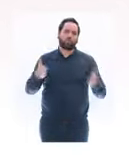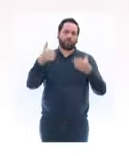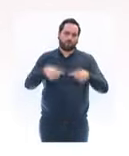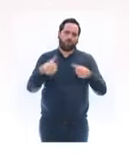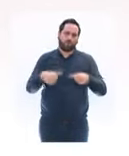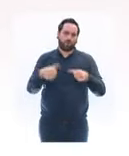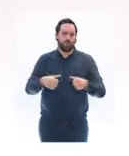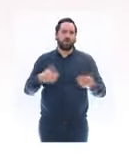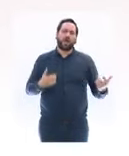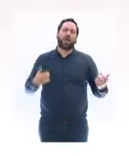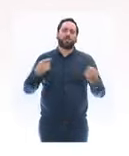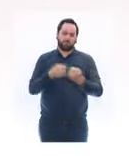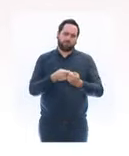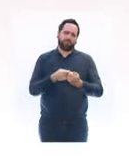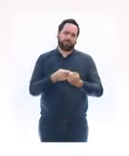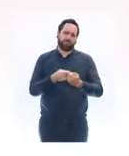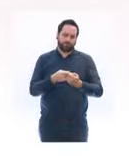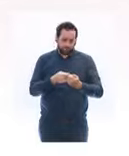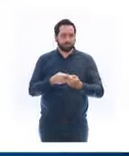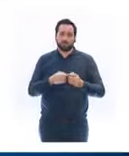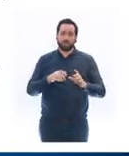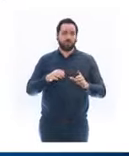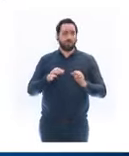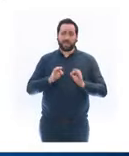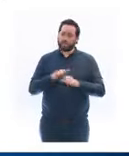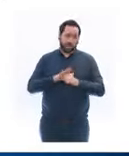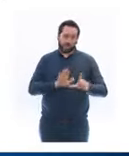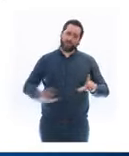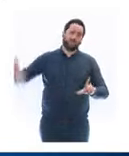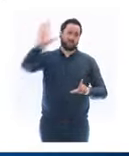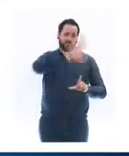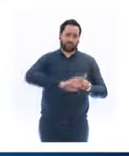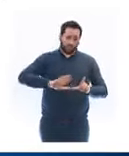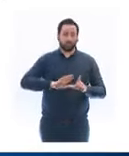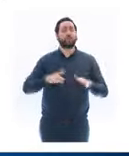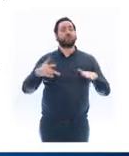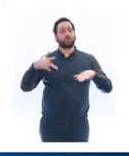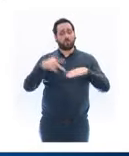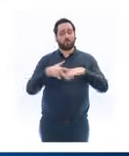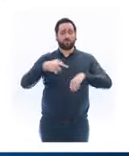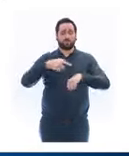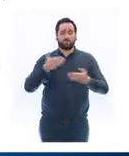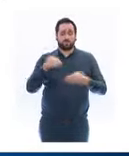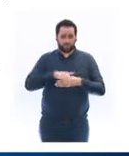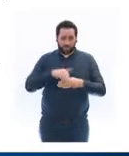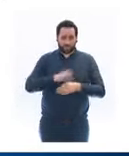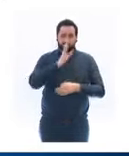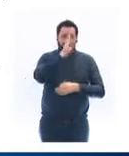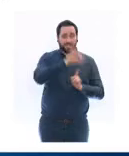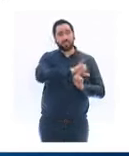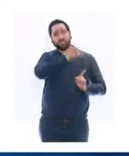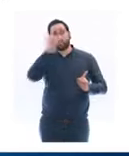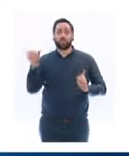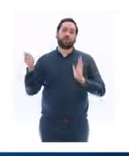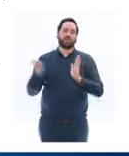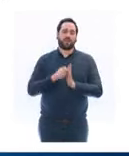'échelle du pays entier, à partir de ce soir minuit et jusqu'au 1er décembre. Je